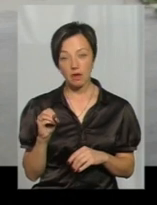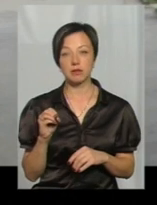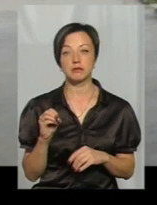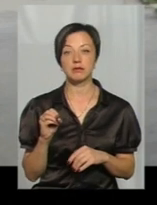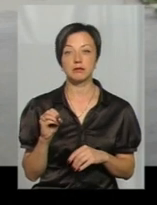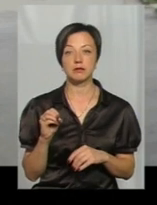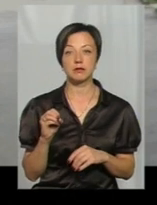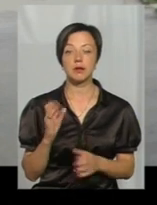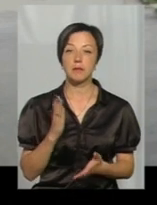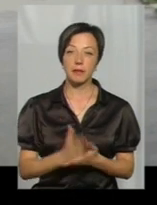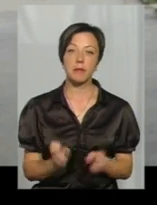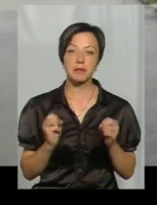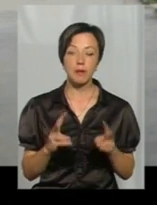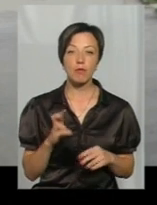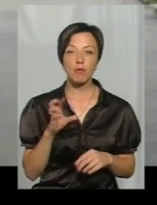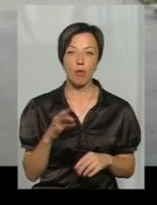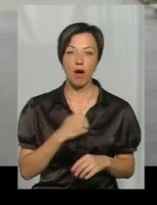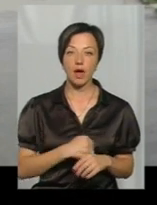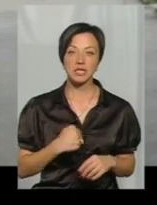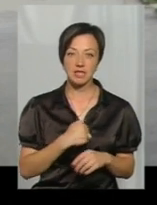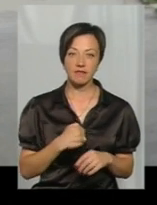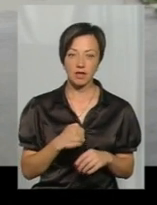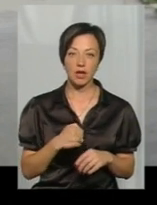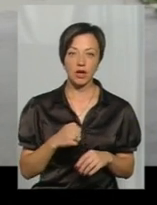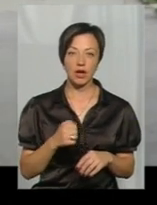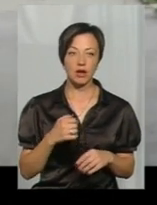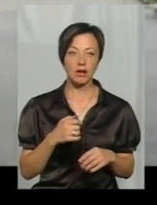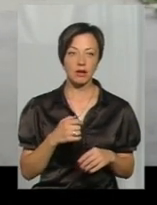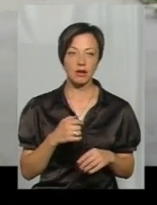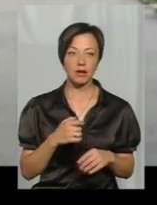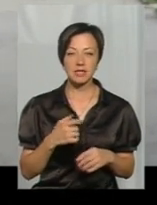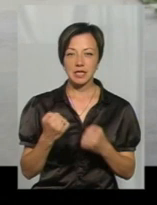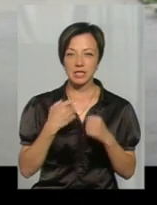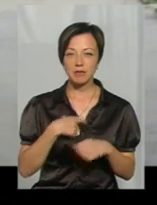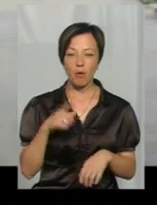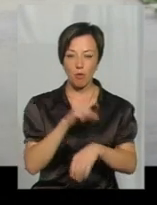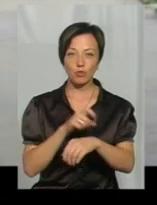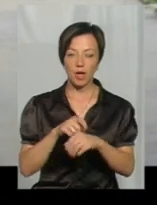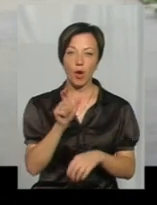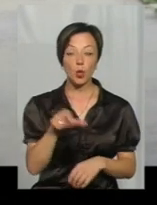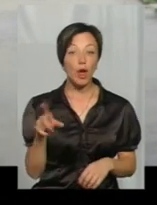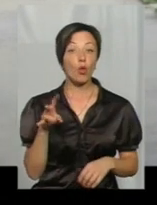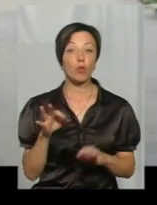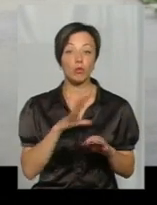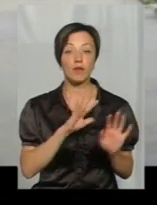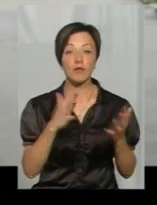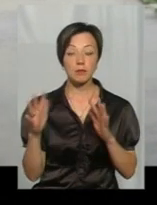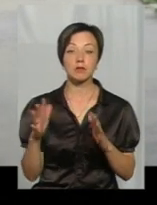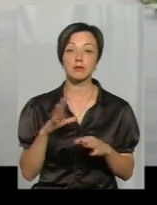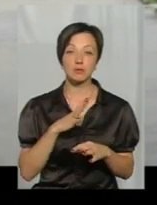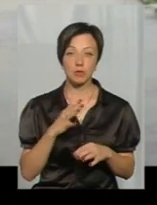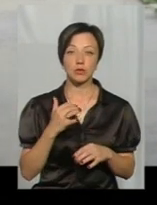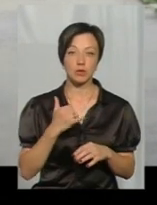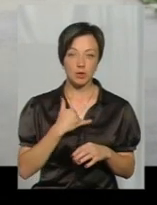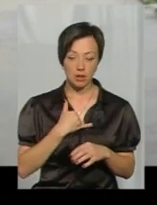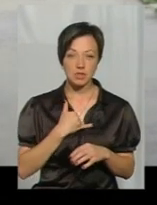становлять певну небезпеку, тому що доволі агресивний паук, любить людей захищаючись покусати. То були випадки, коли траплялися вони вже